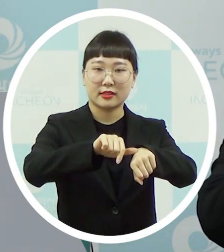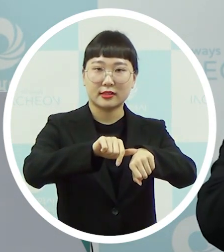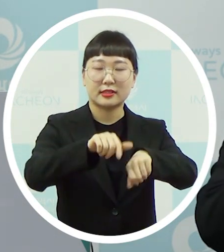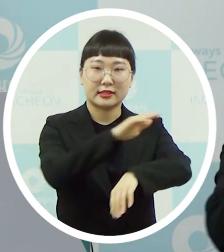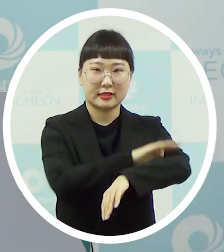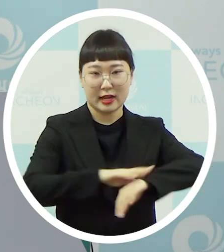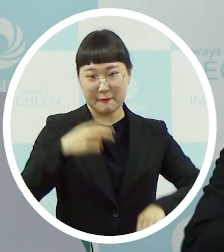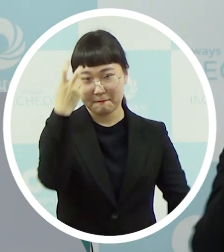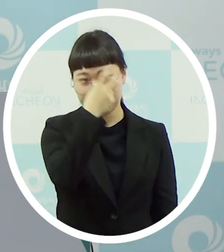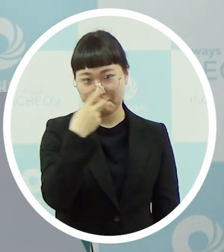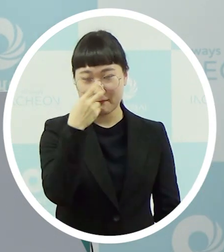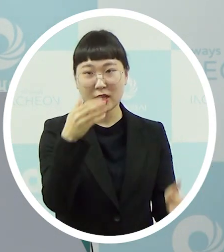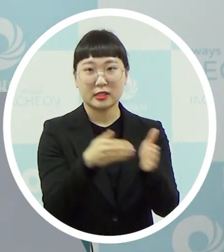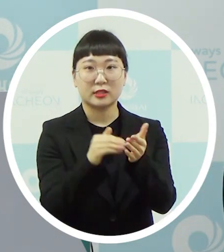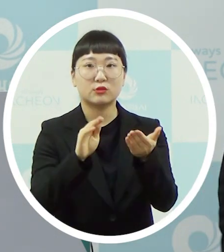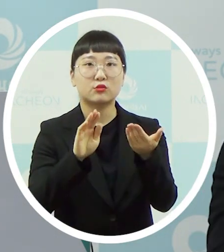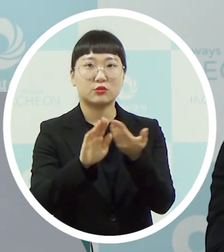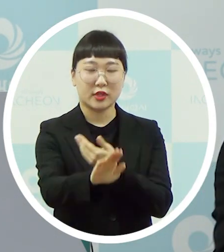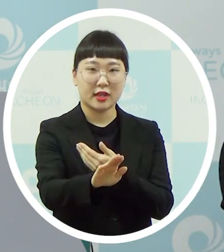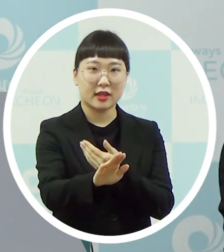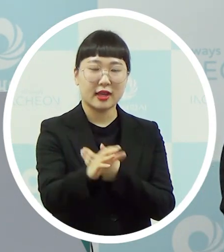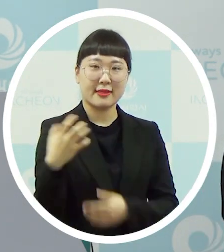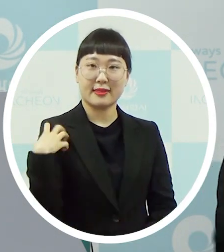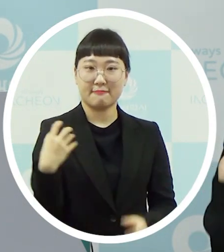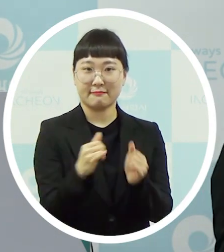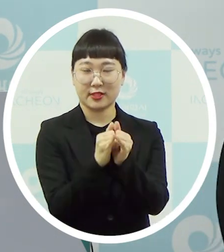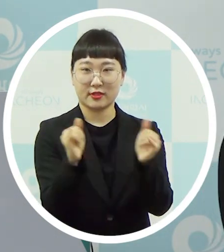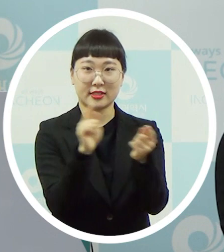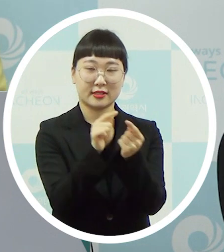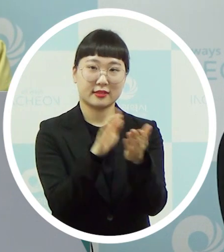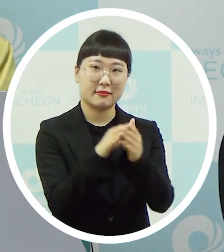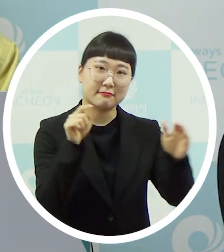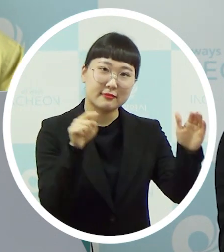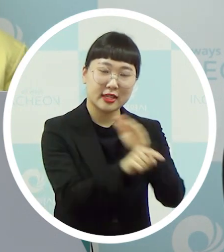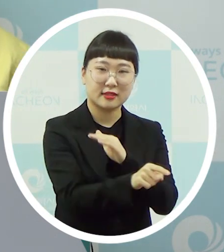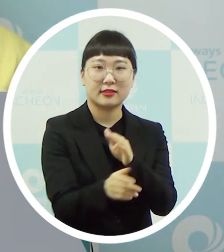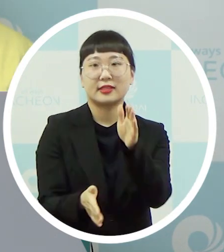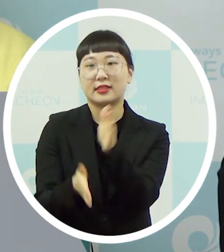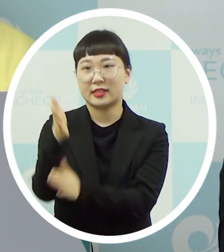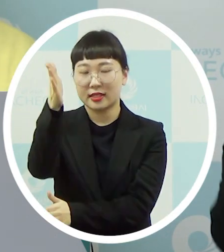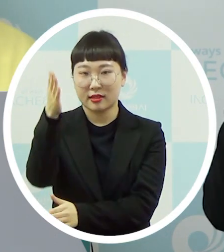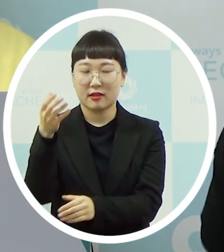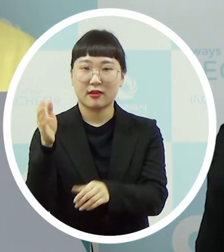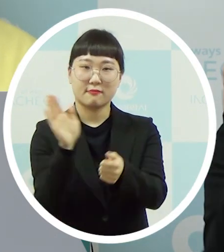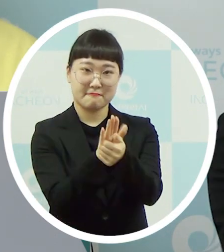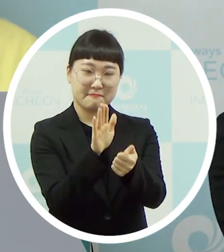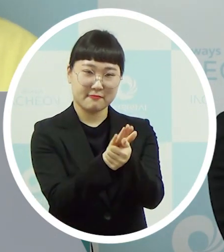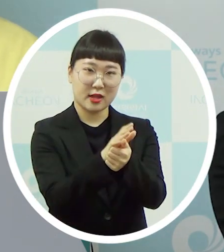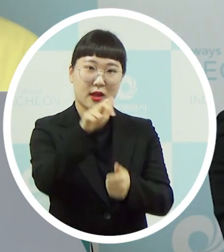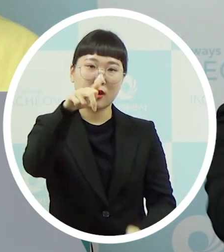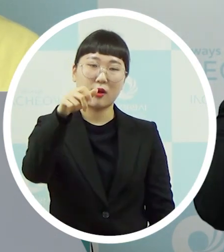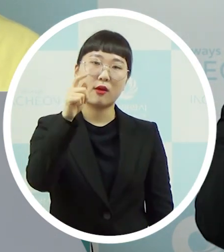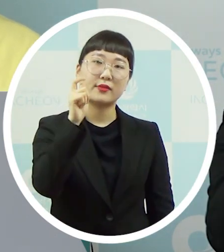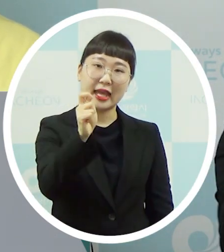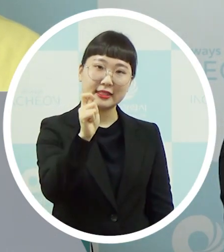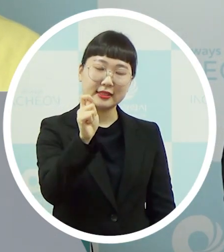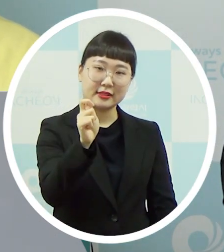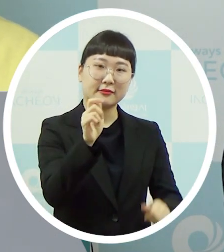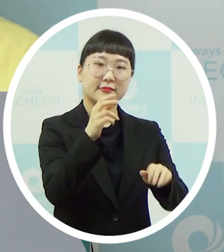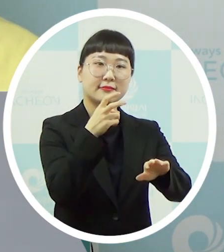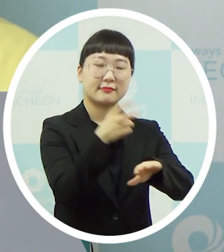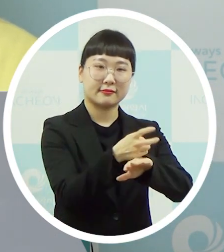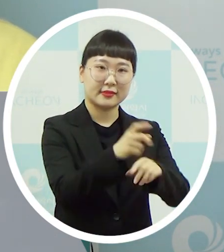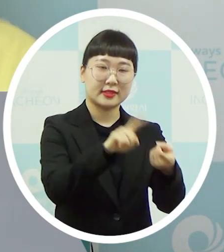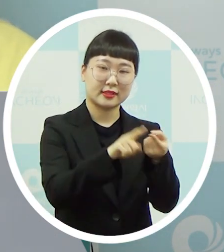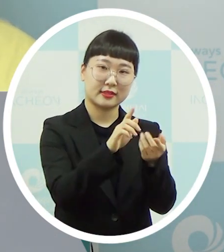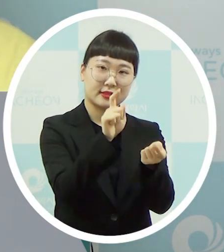담당 직원들이 나가서 인천시청에 제공하는 콜벤을 직접 탑승을 지시를 하고 있습니다